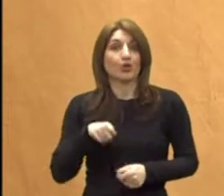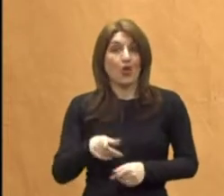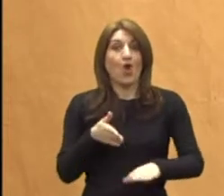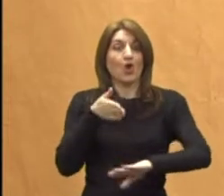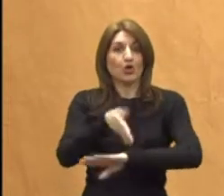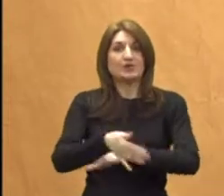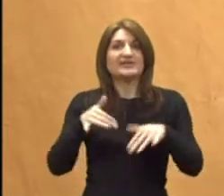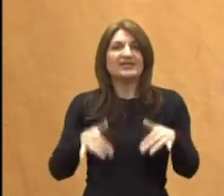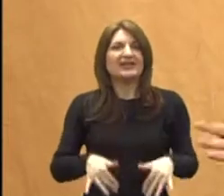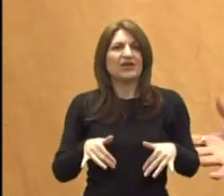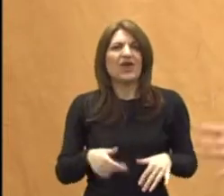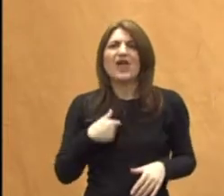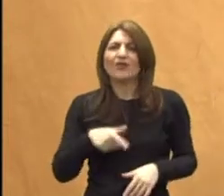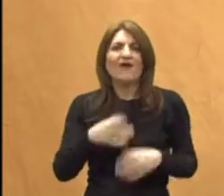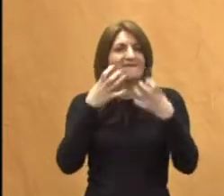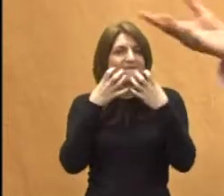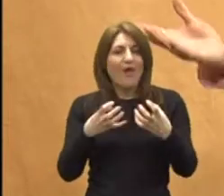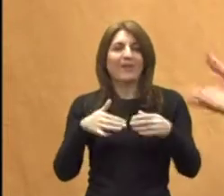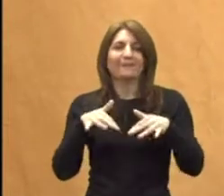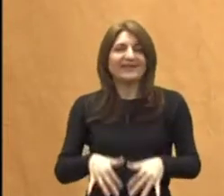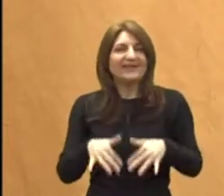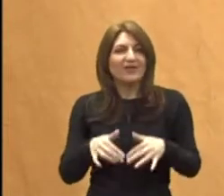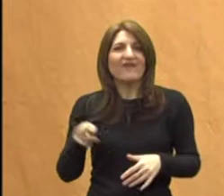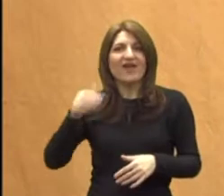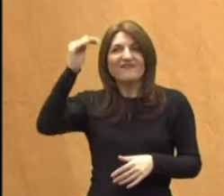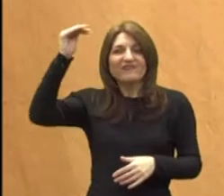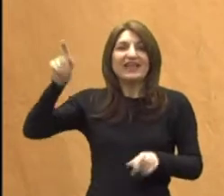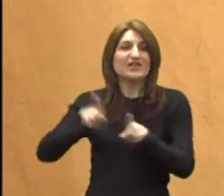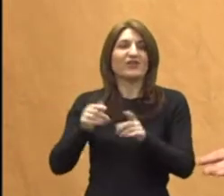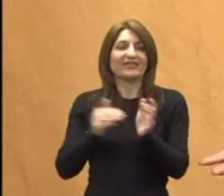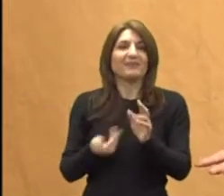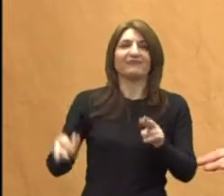igru. Ja tu igru zaista volim, pa mi bi se veliki trebali igrati više.